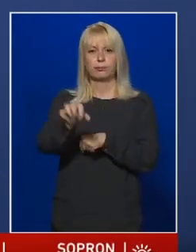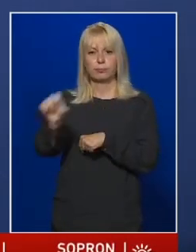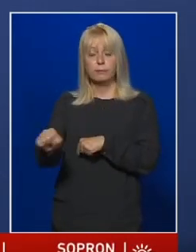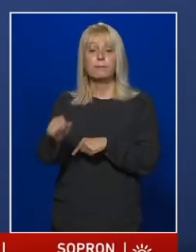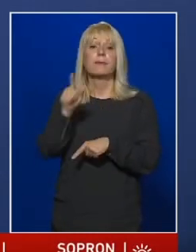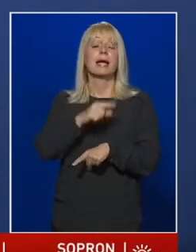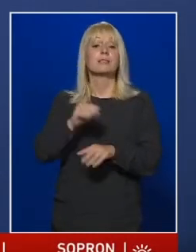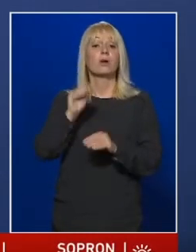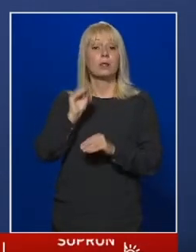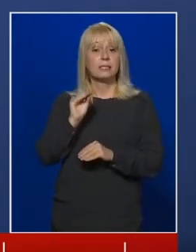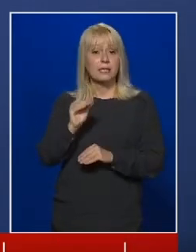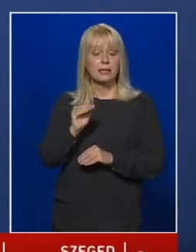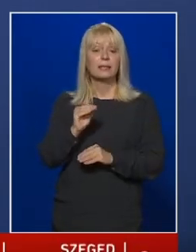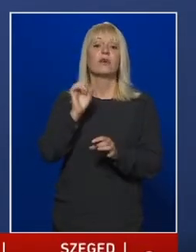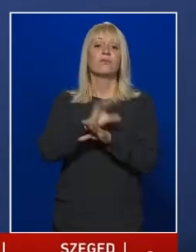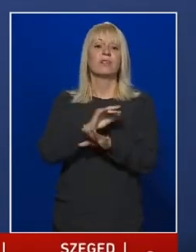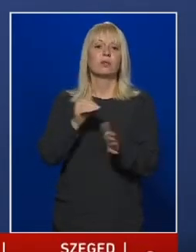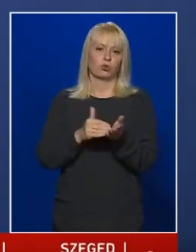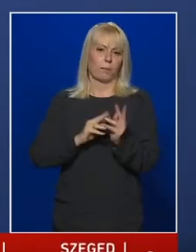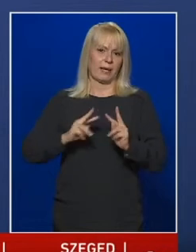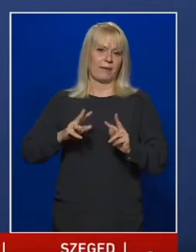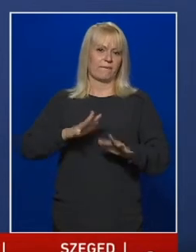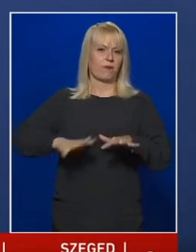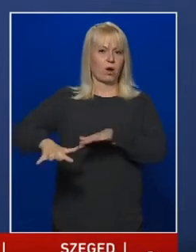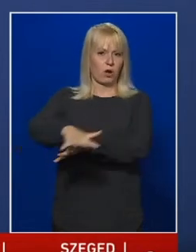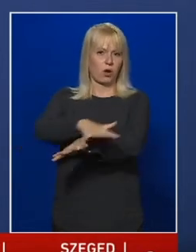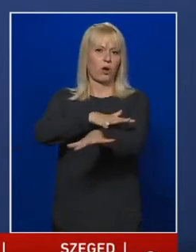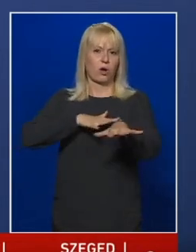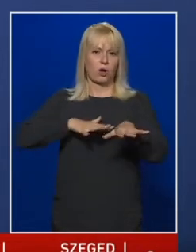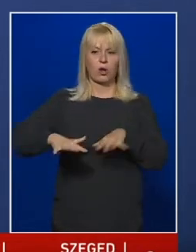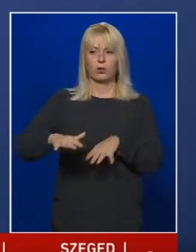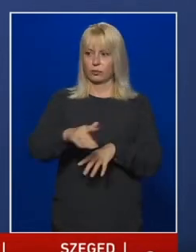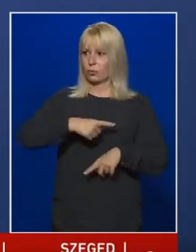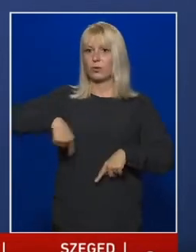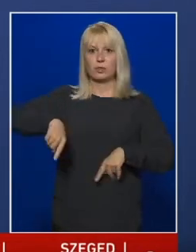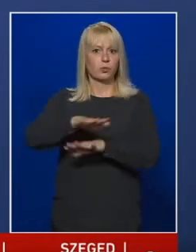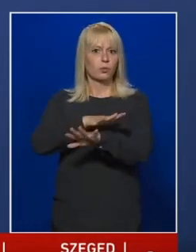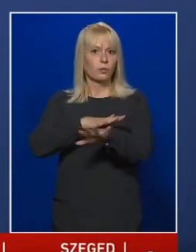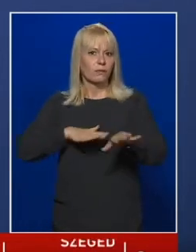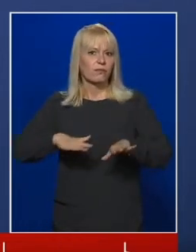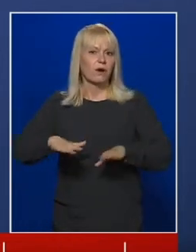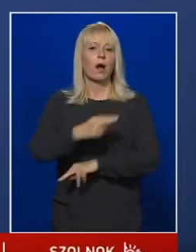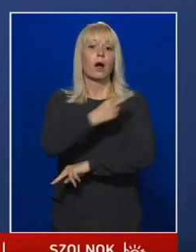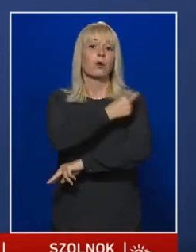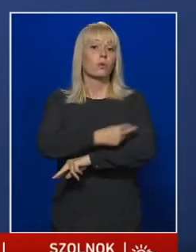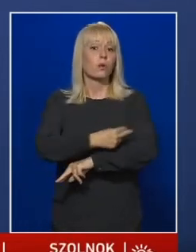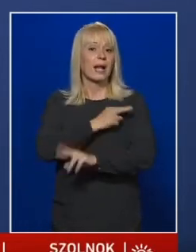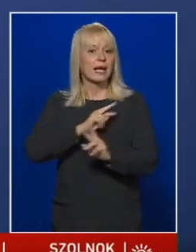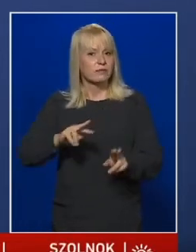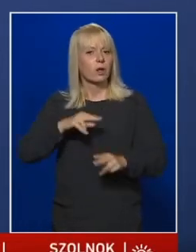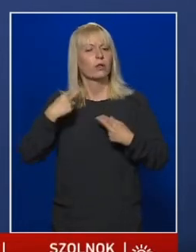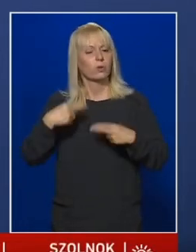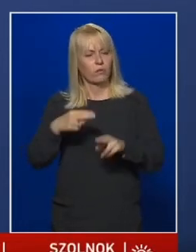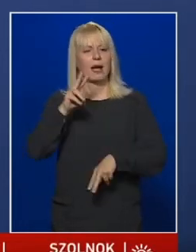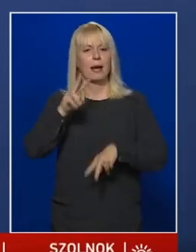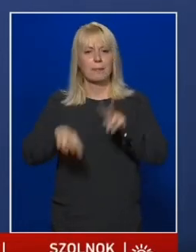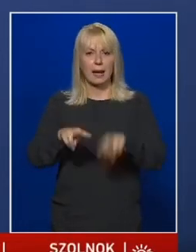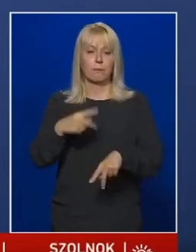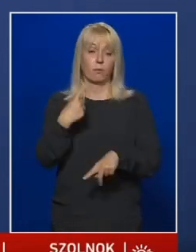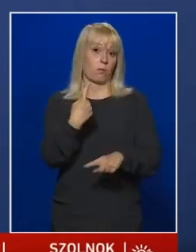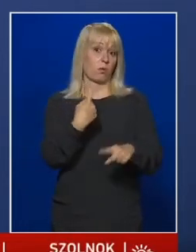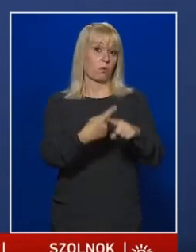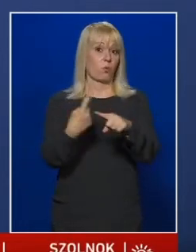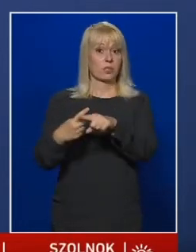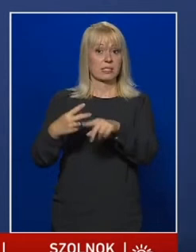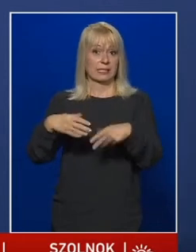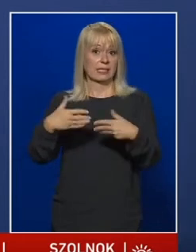jelenti, hogy a vírus még itt van. Köztünk van, kórházban is vannak ápoltjaink, akik pozitívak,